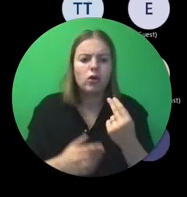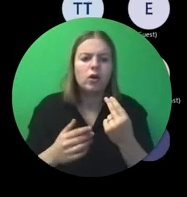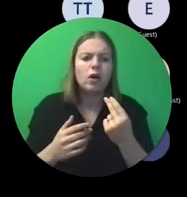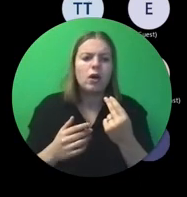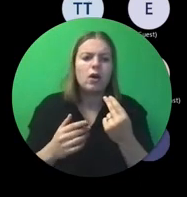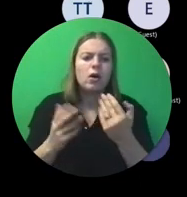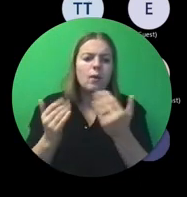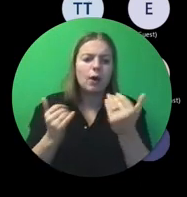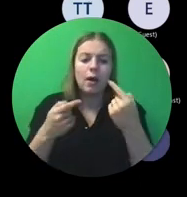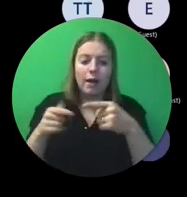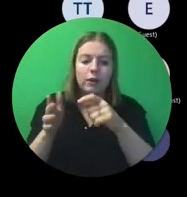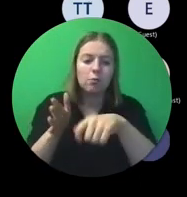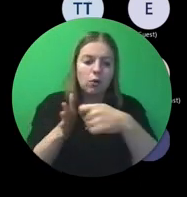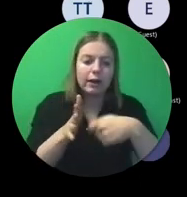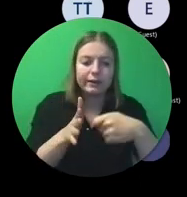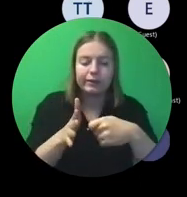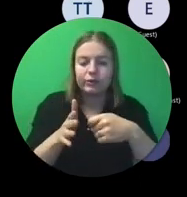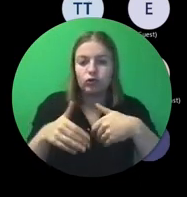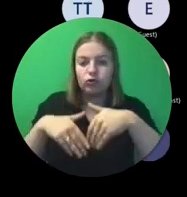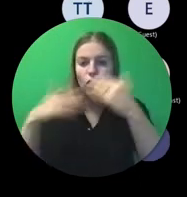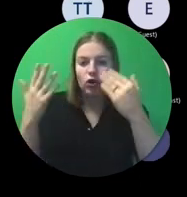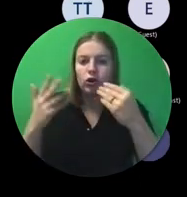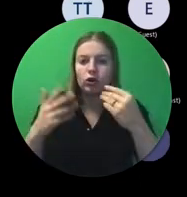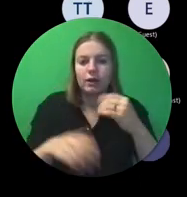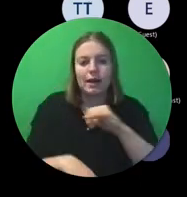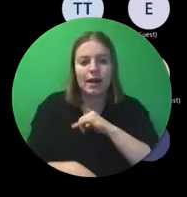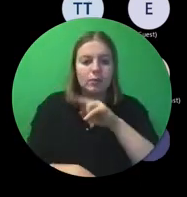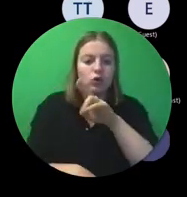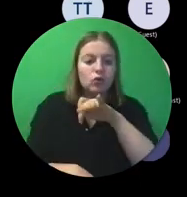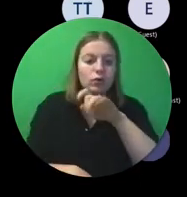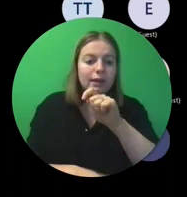projecten, ja, daar wordt heel duidelijk gewerkt met unitkosts.